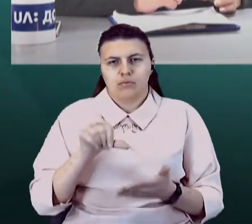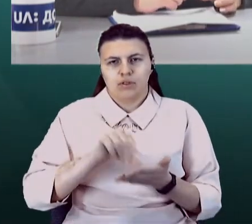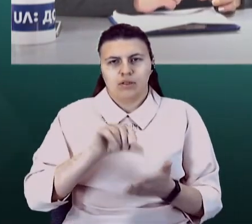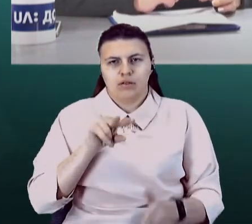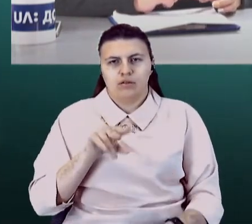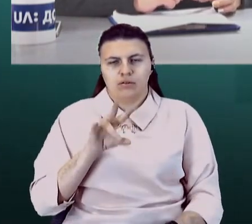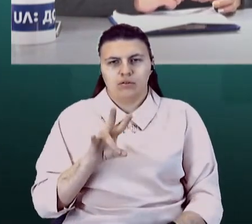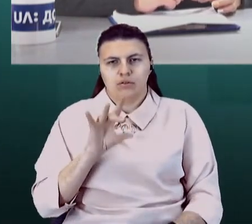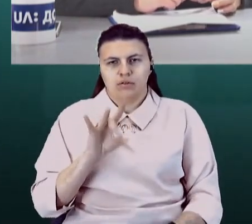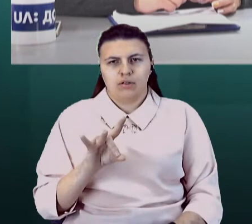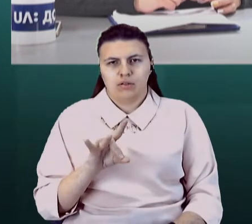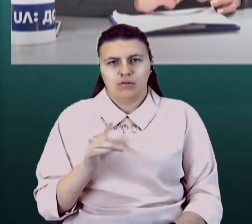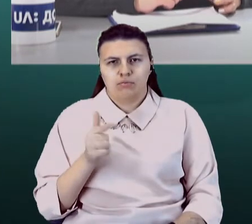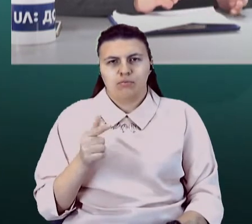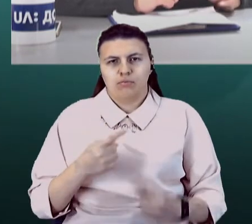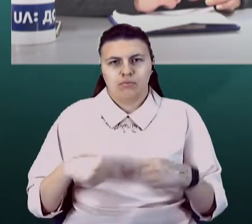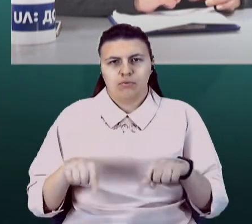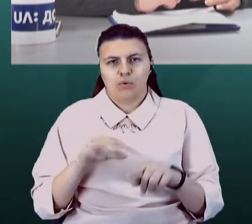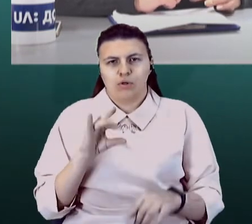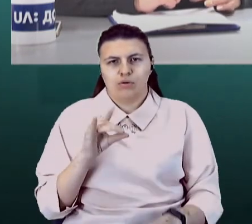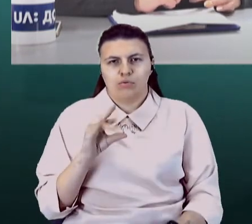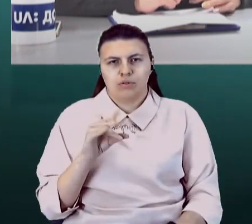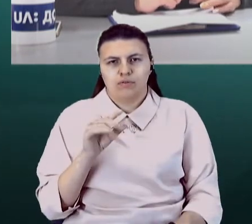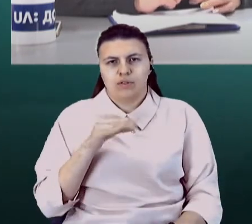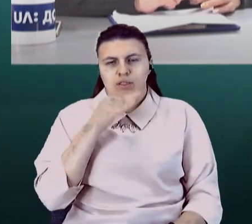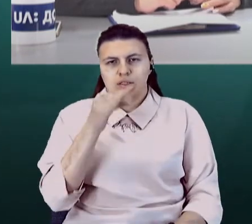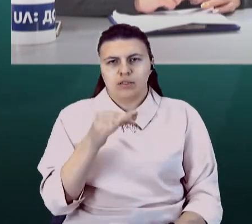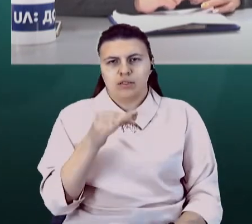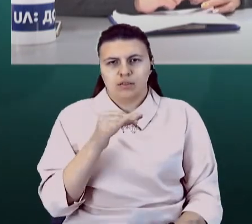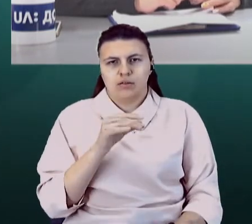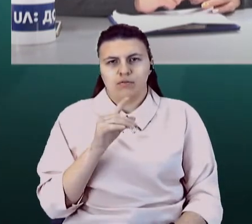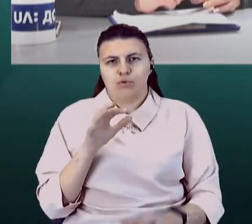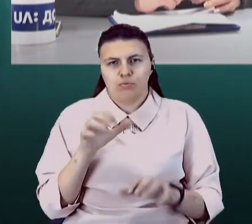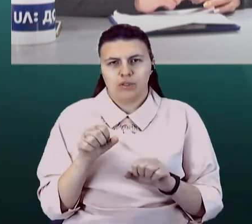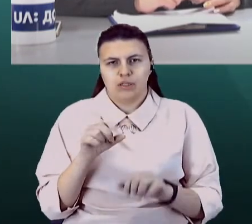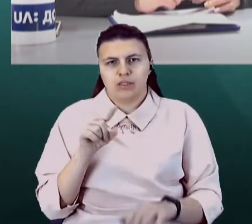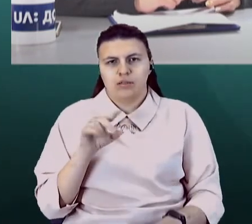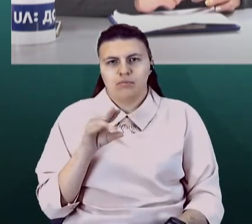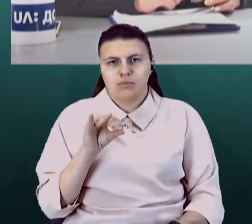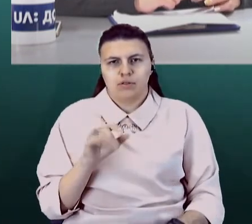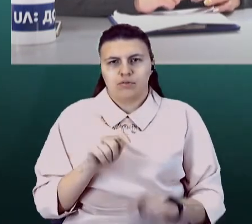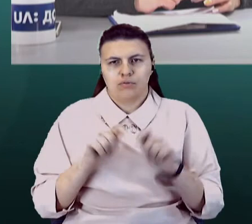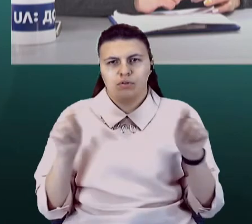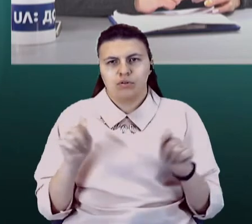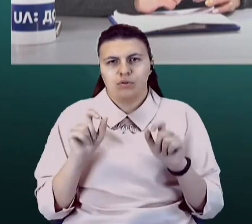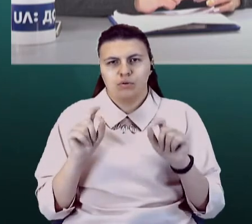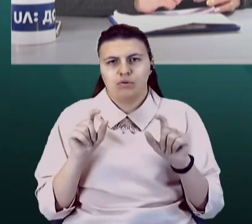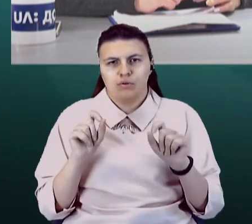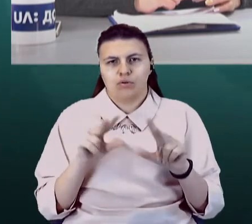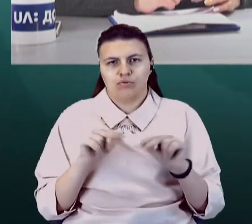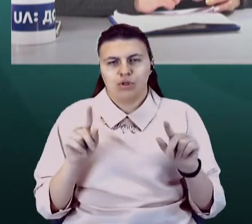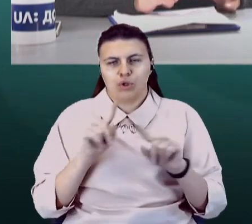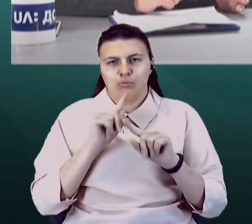підгрупі ТКГ Ольга Копцева сказала в ефірі окупаційних ЗМІ, що відкриття КПВВ «Золоте та щастя» не відбудеться, бо